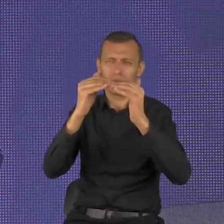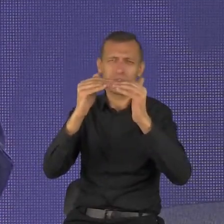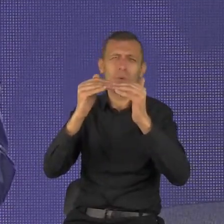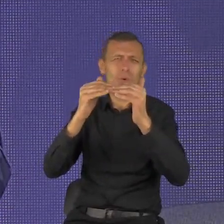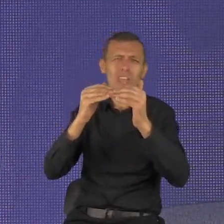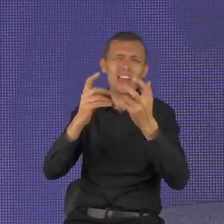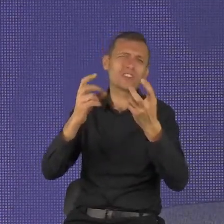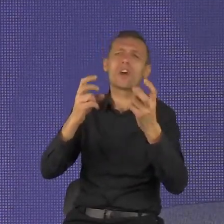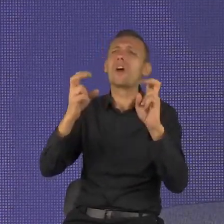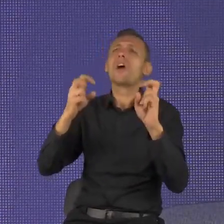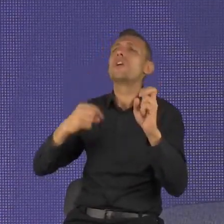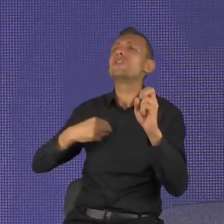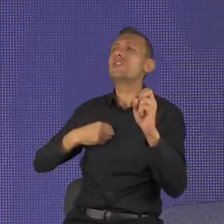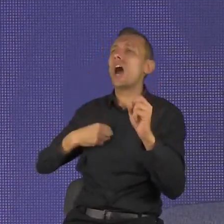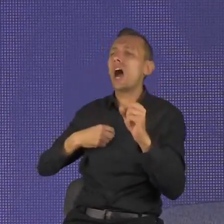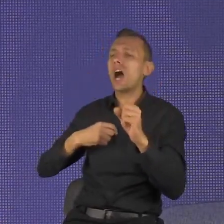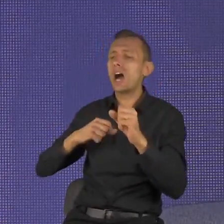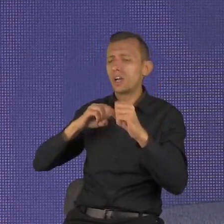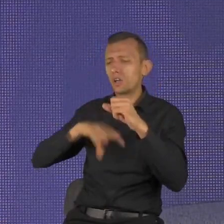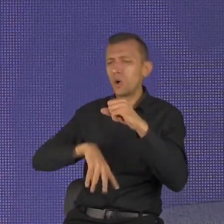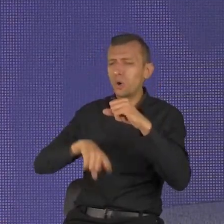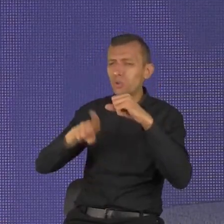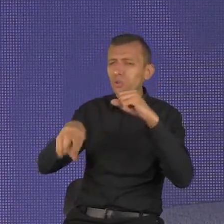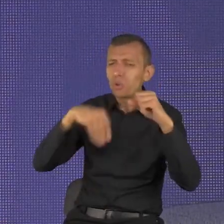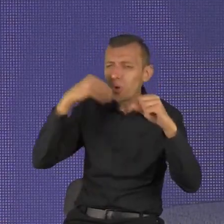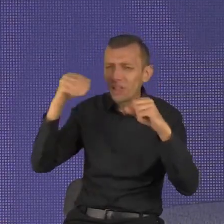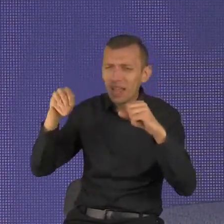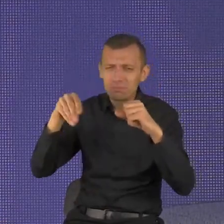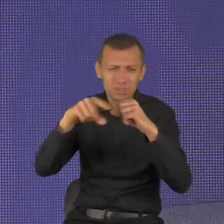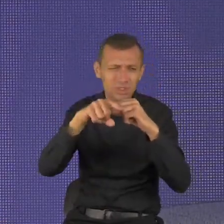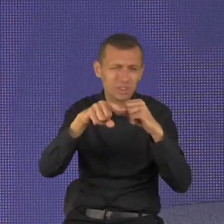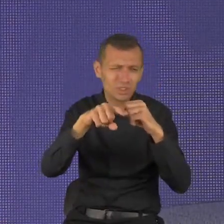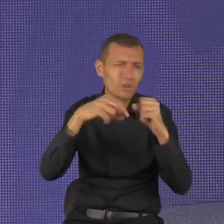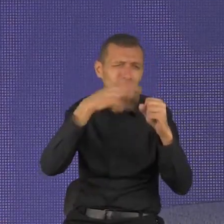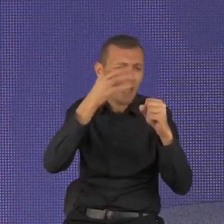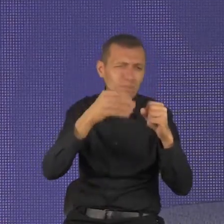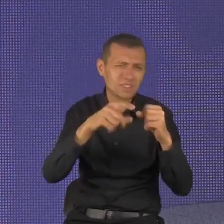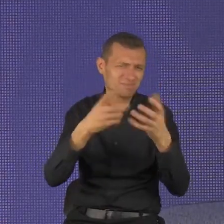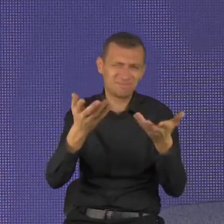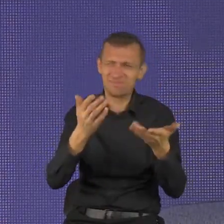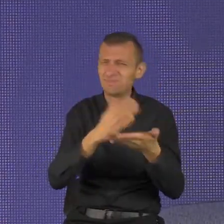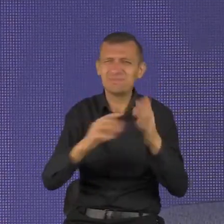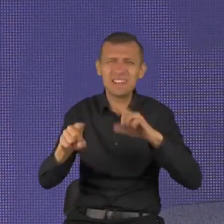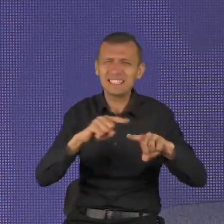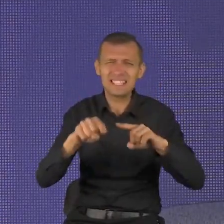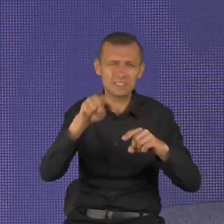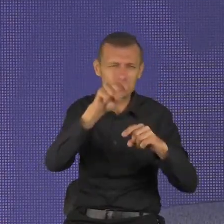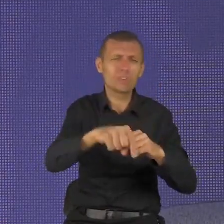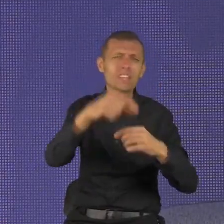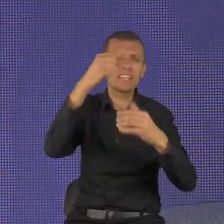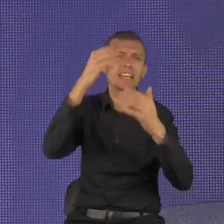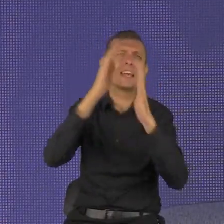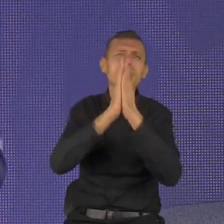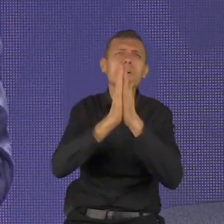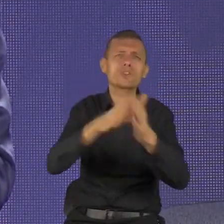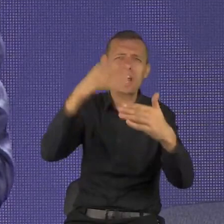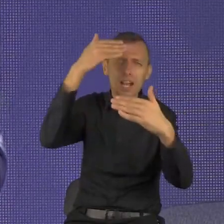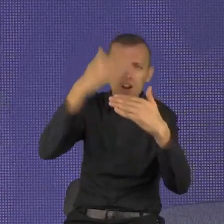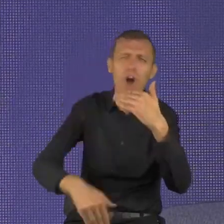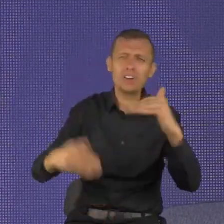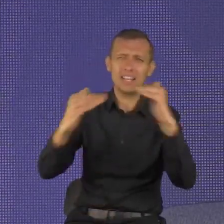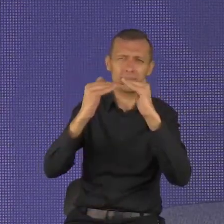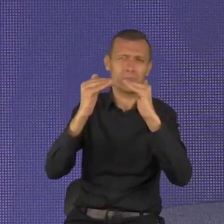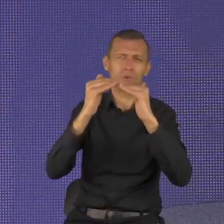kiedy przestaniesz się porównywać z innymi ludźmi, zaczniesz być zadowolony. A kiedy